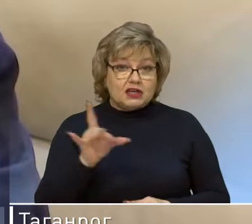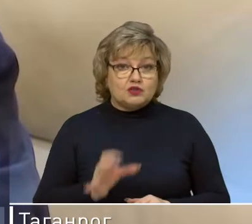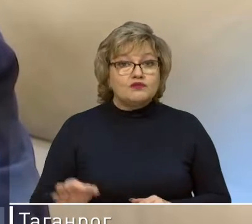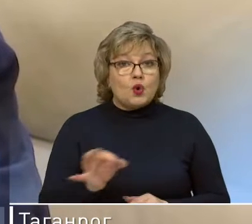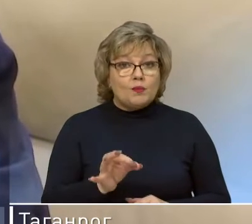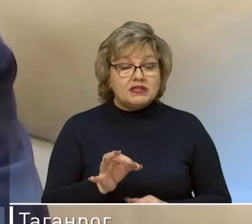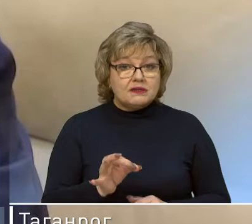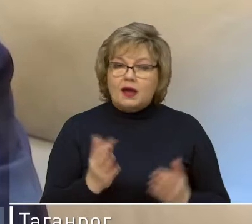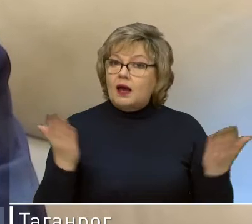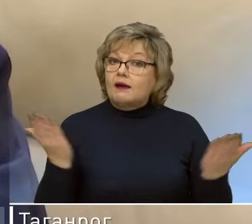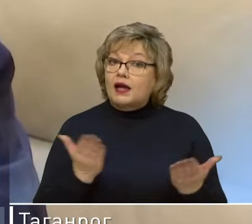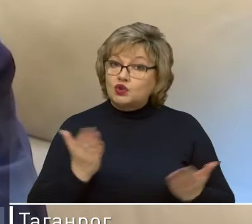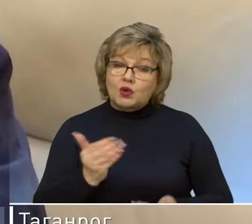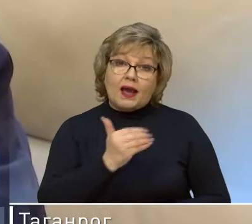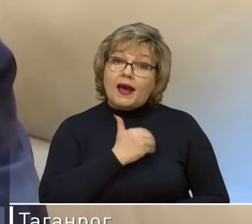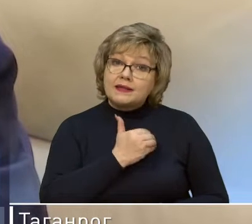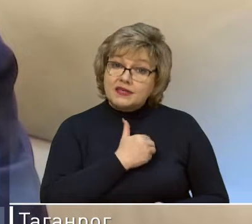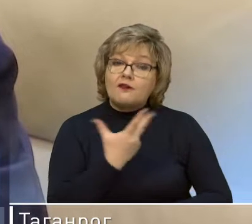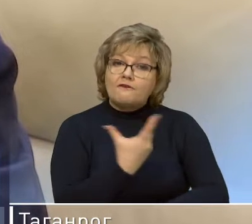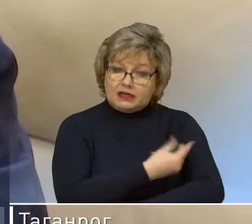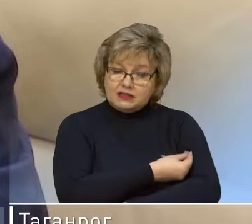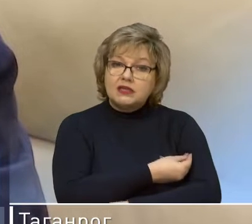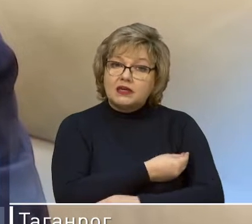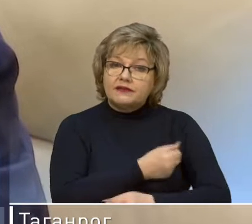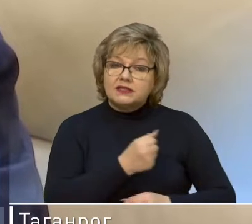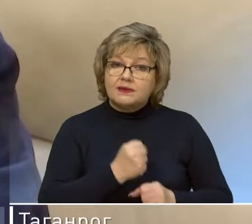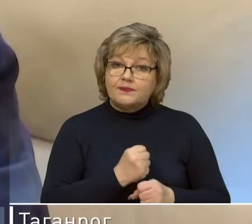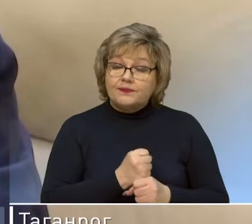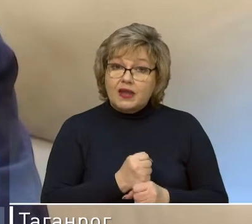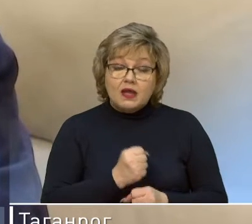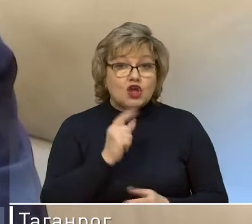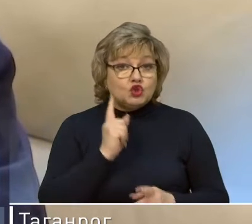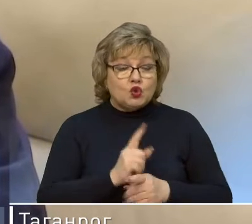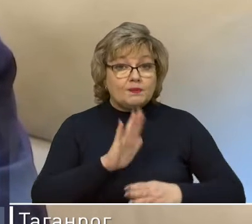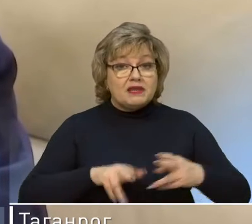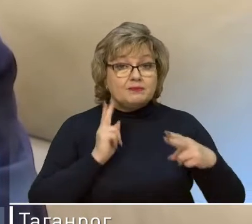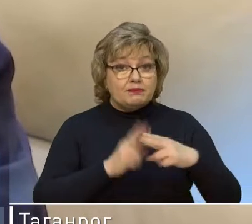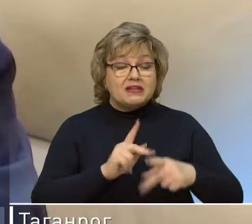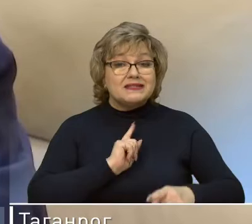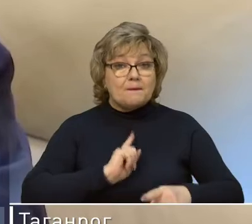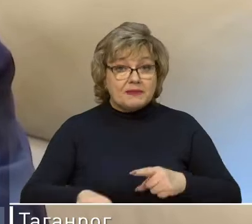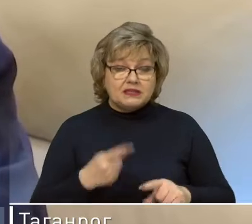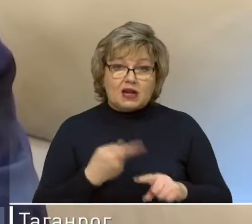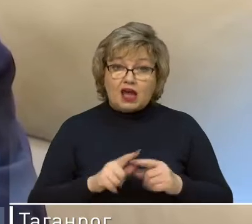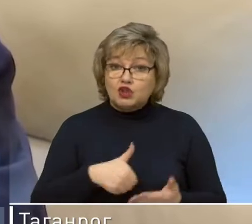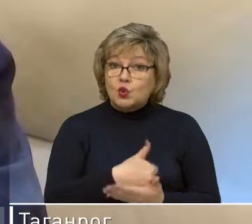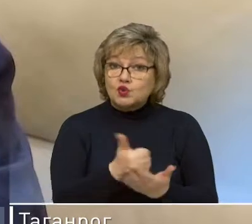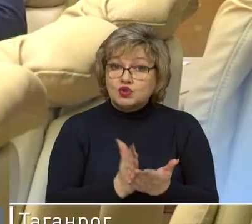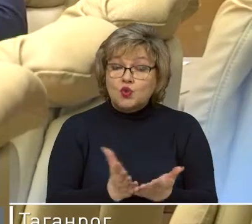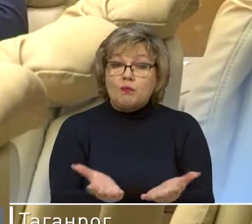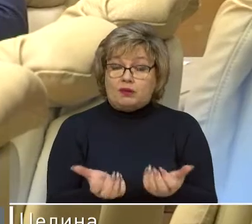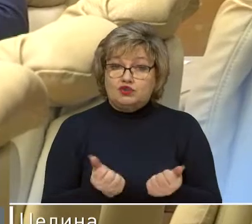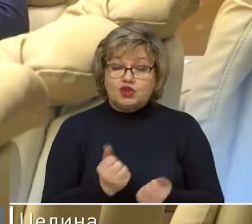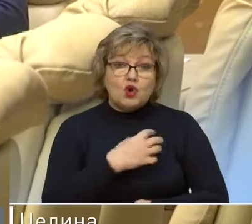который хотел бы вакцинироваться. И он должен беспрепятственно и быстро эту услугу получить.